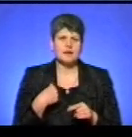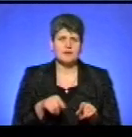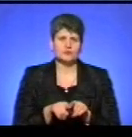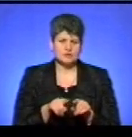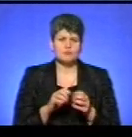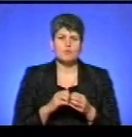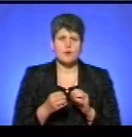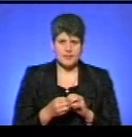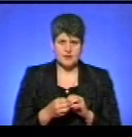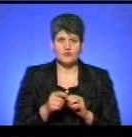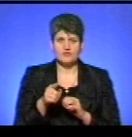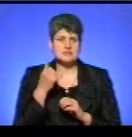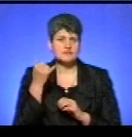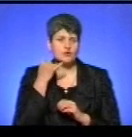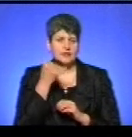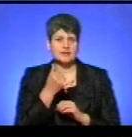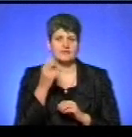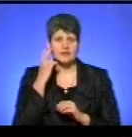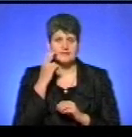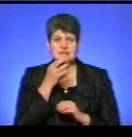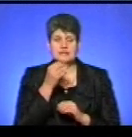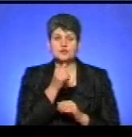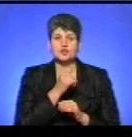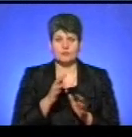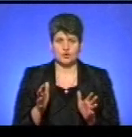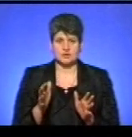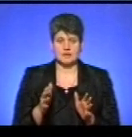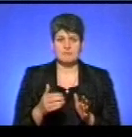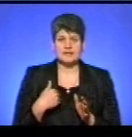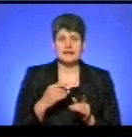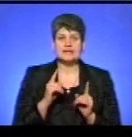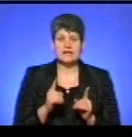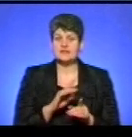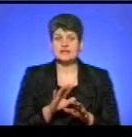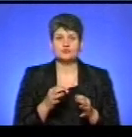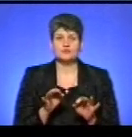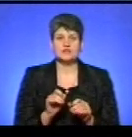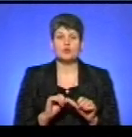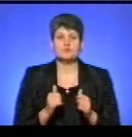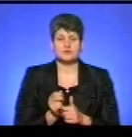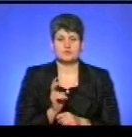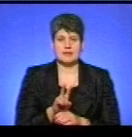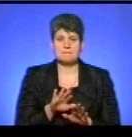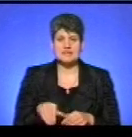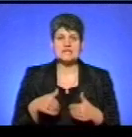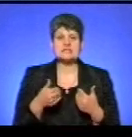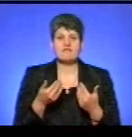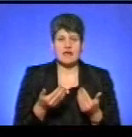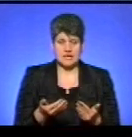саму проблему, ви дзвонили в Київ, сказали, що не можна. Мене навіть не допустили до комісії. Після звернення,